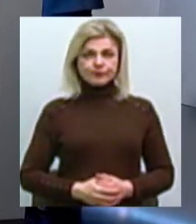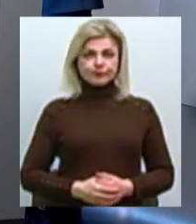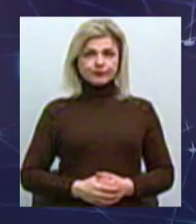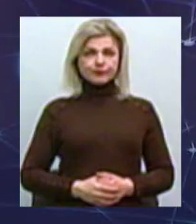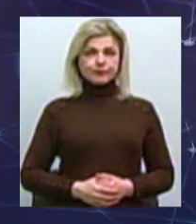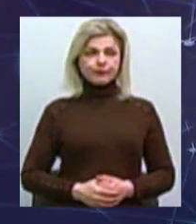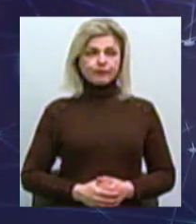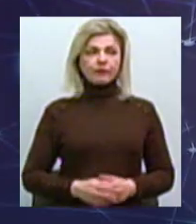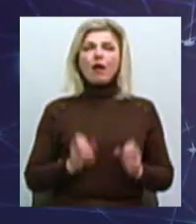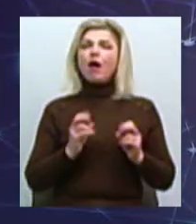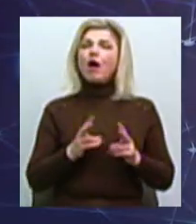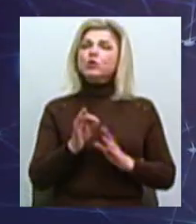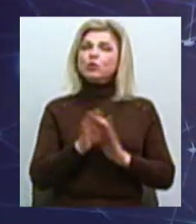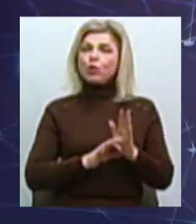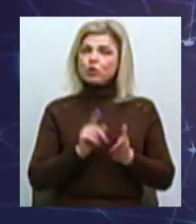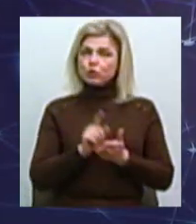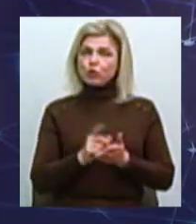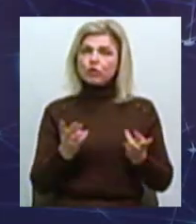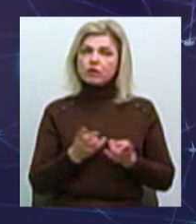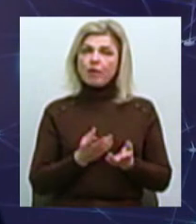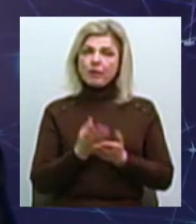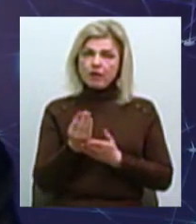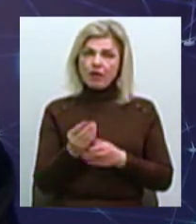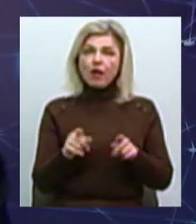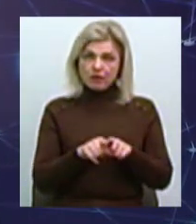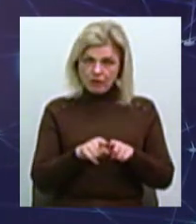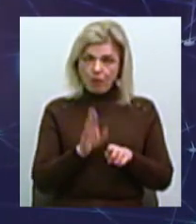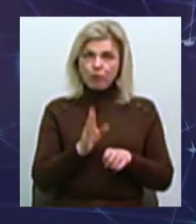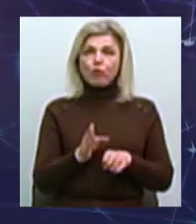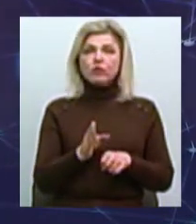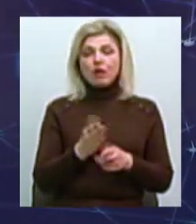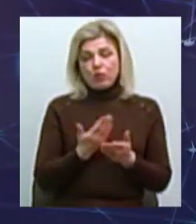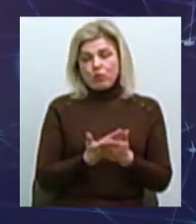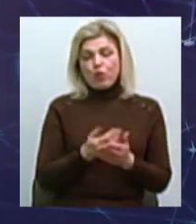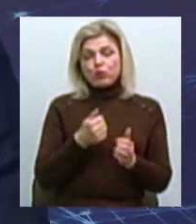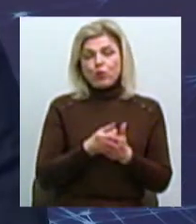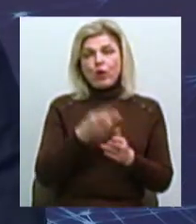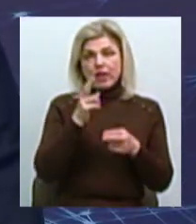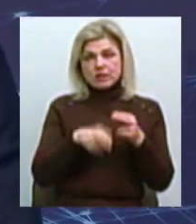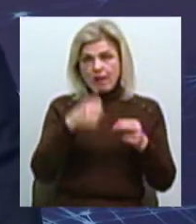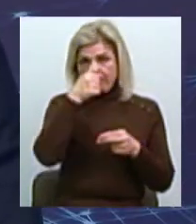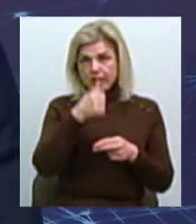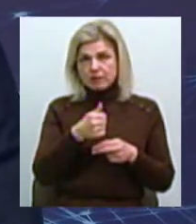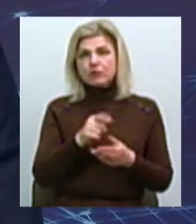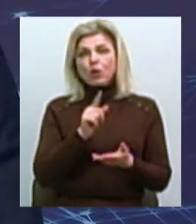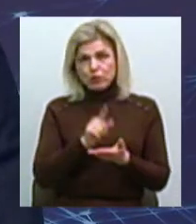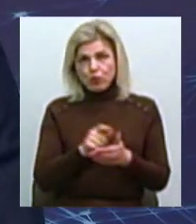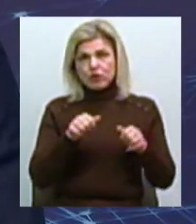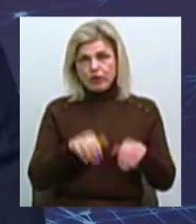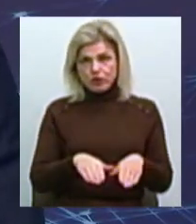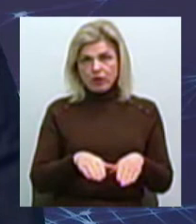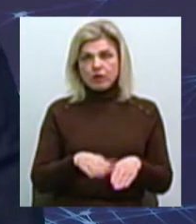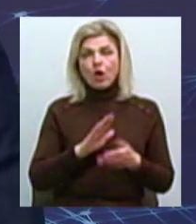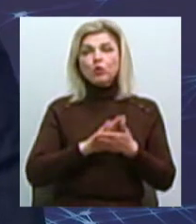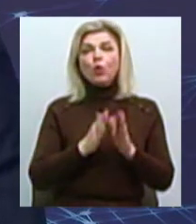Наскільки терміново має бути вирішено? Воно так само буде виноситися? кінця року це повинно бути вирішено Проте в